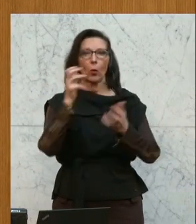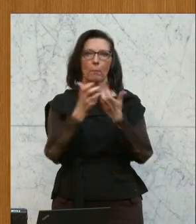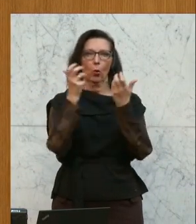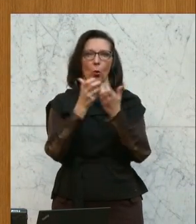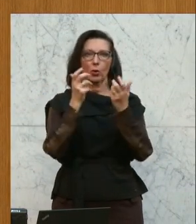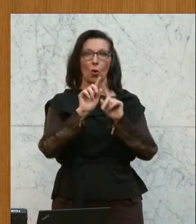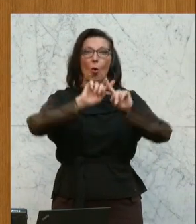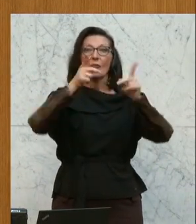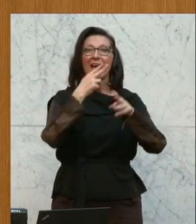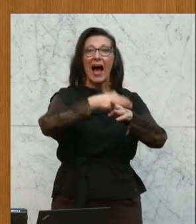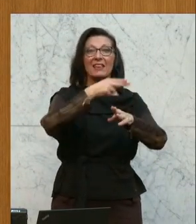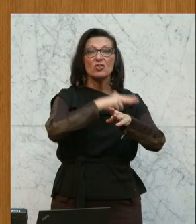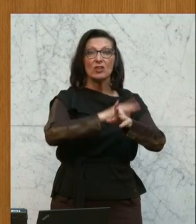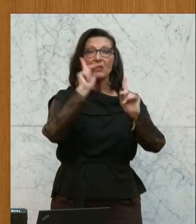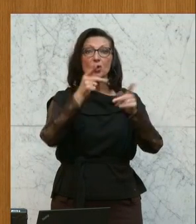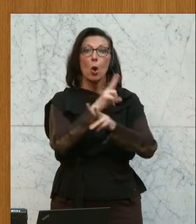orientieren und nicht umgekehrt.